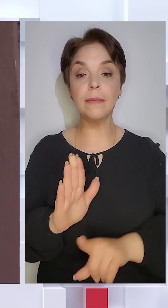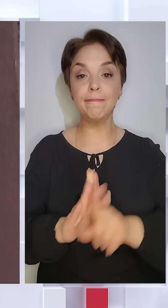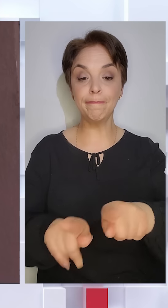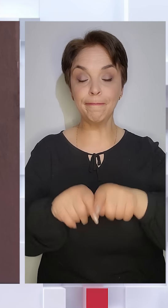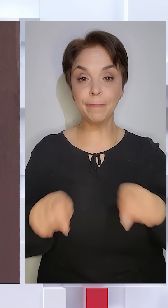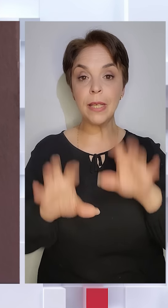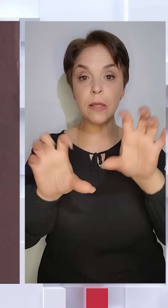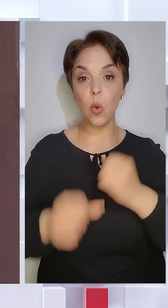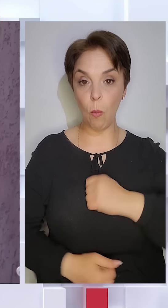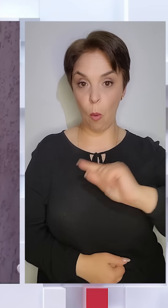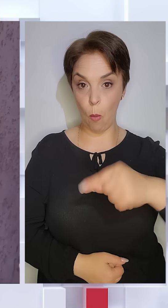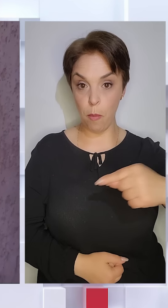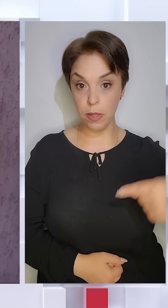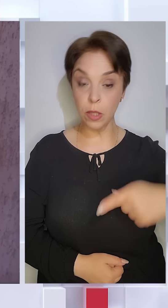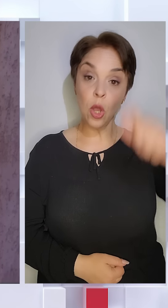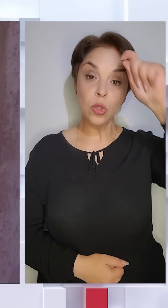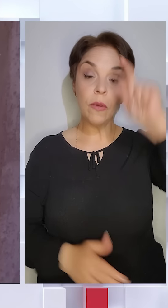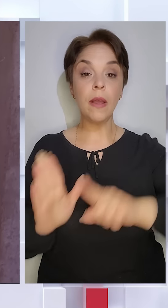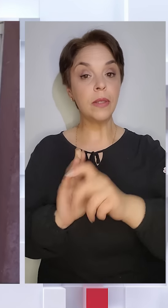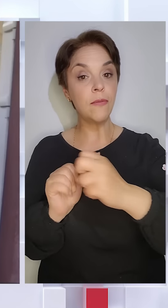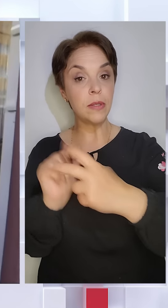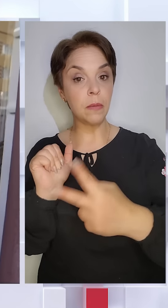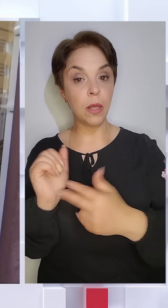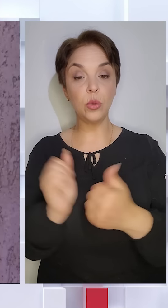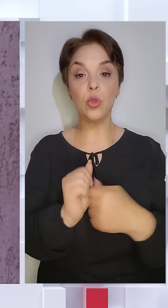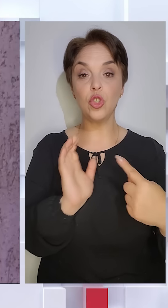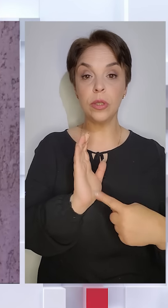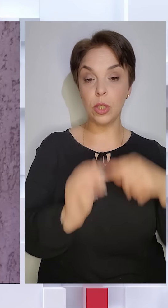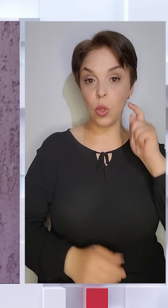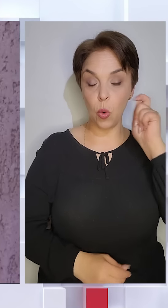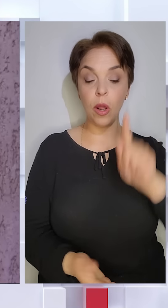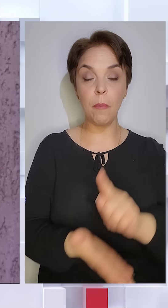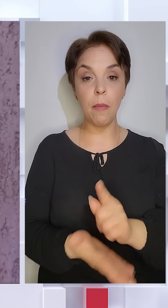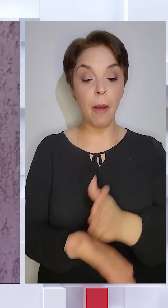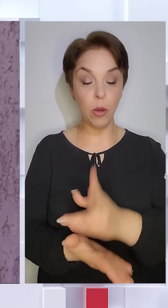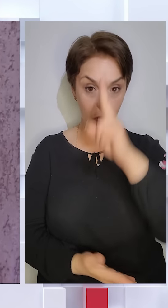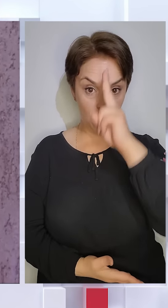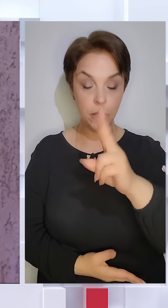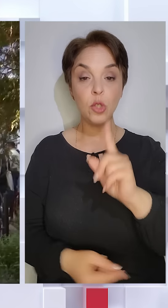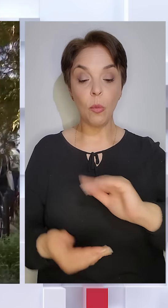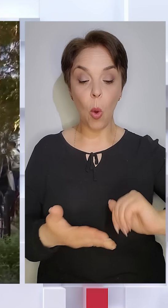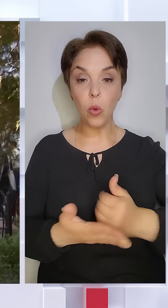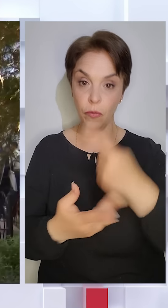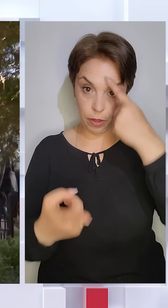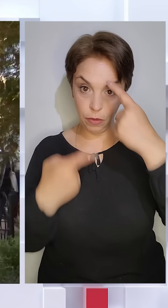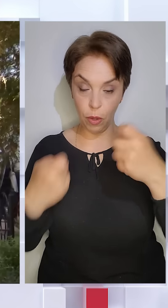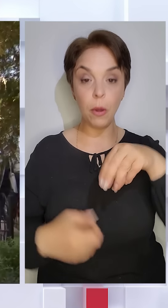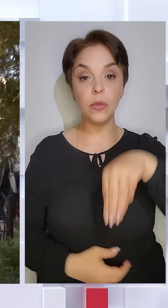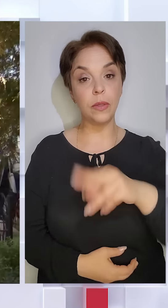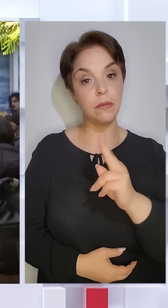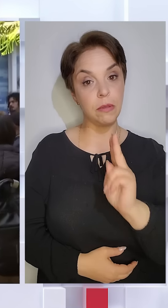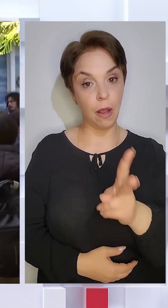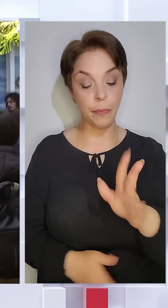закону про мобілізацію. Чоловіки від 18 до 60 мають два місяці, аби оновити дані у ТЦК.